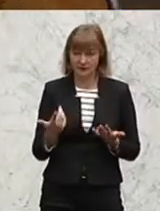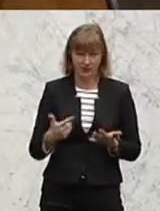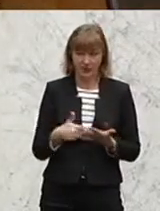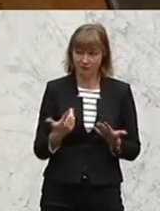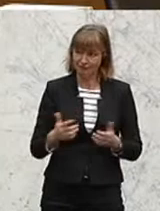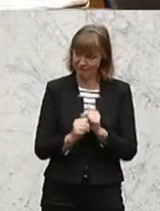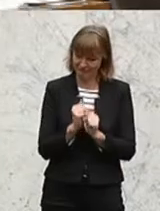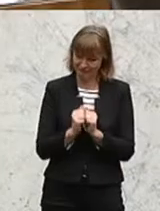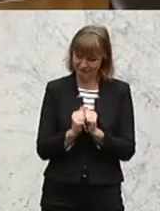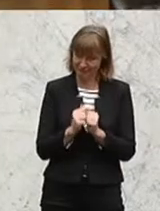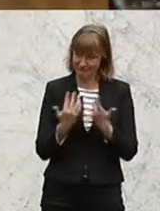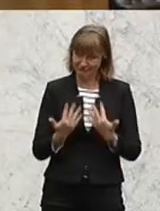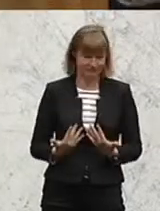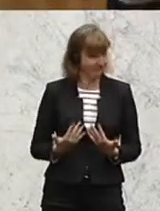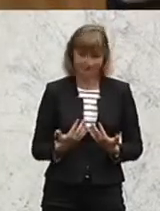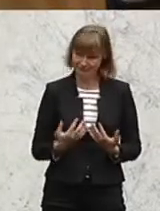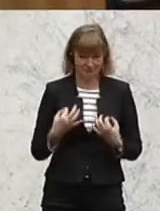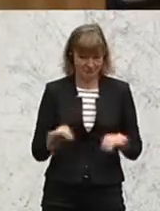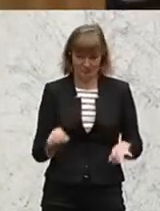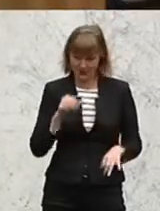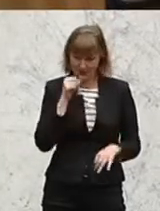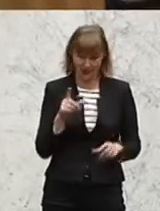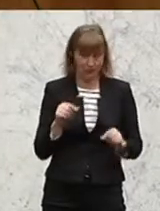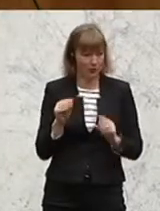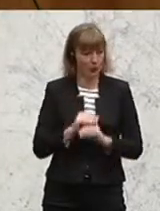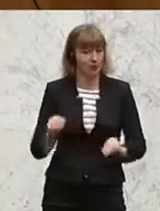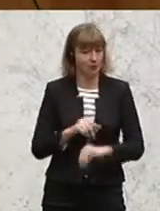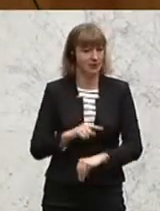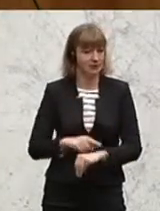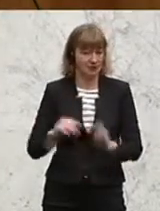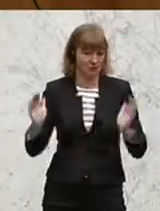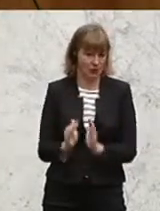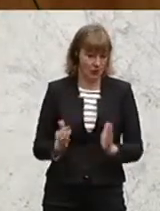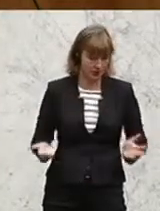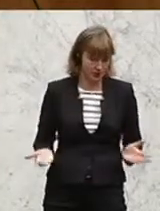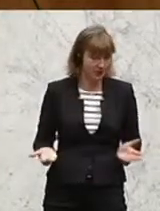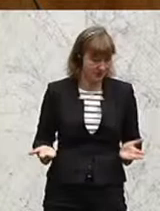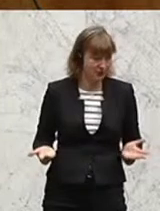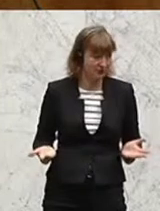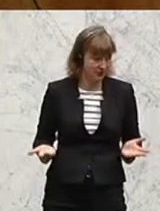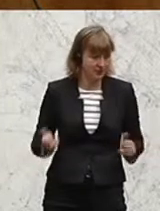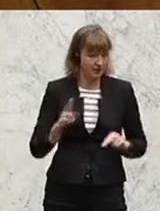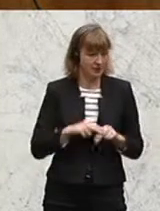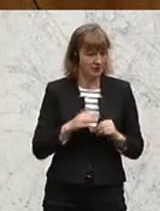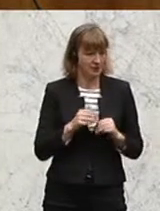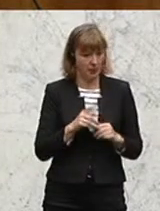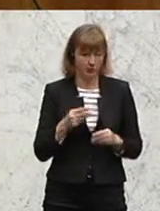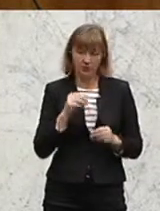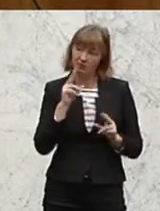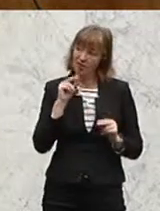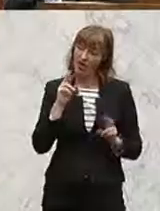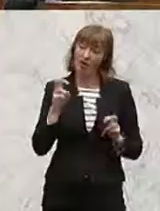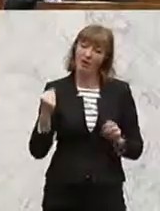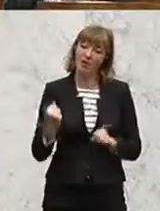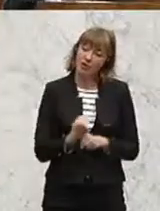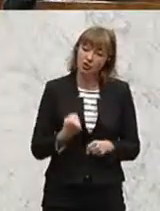nach den Grundrechnungsarten ohne eine Verkürzung der Unterrichtszeit nicht aus. Und wenn von der Anstrengung auch gesprochen